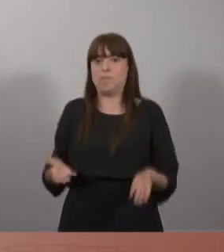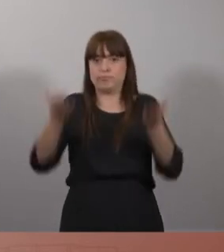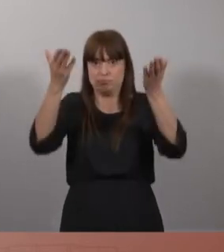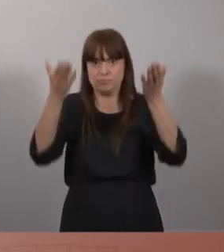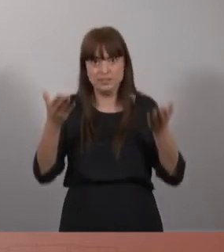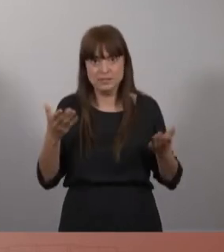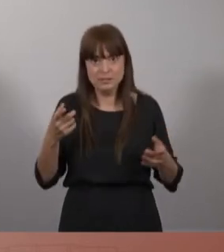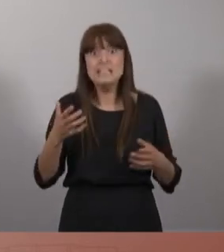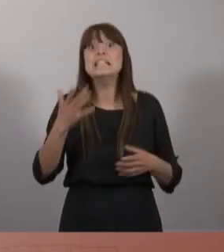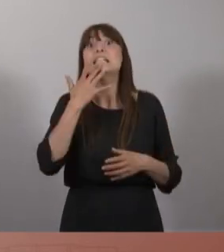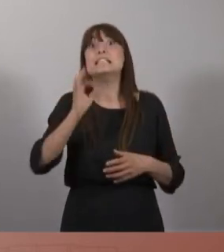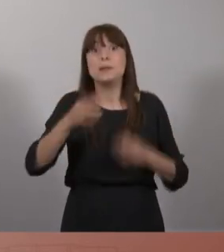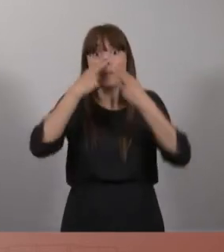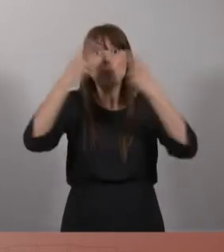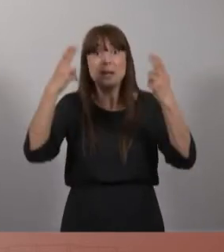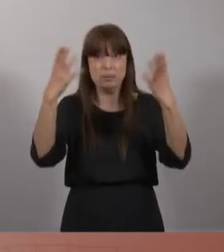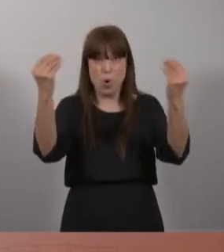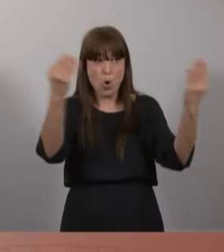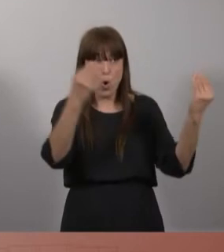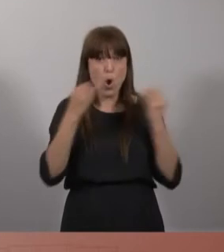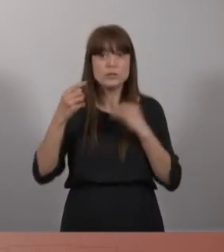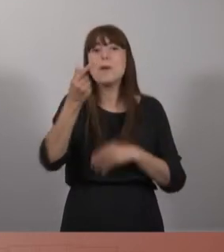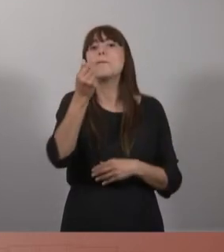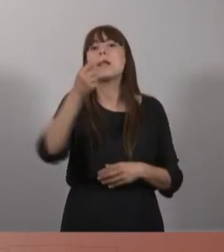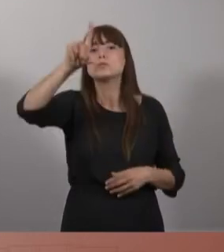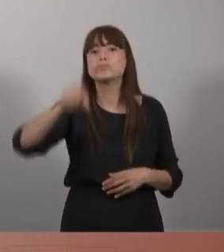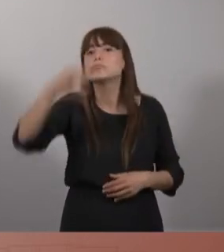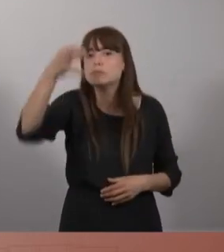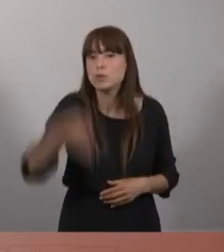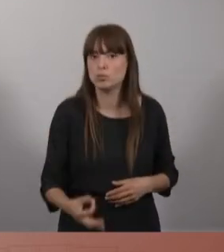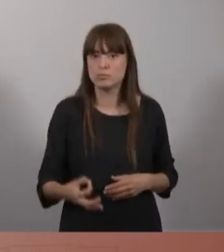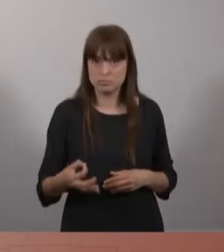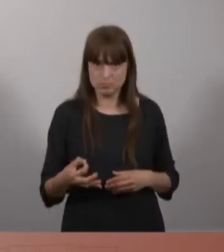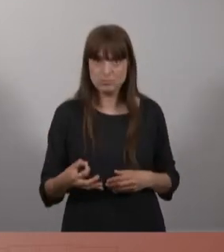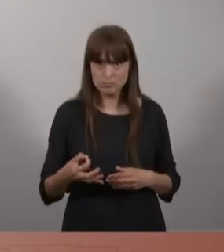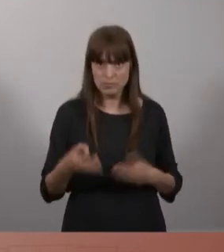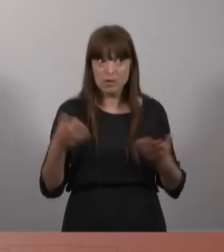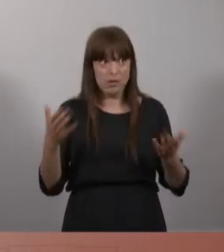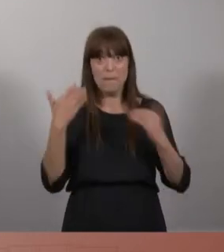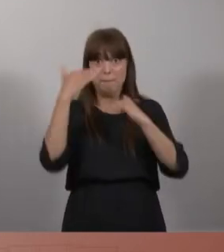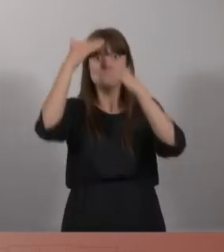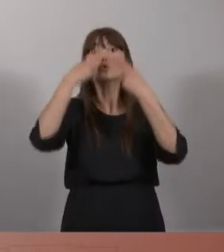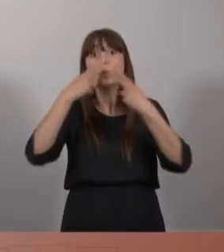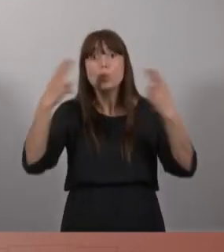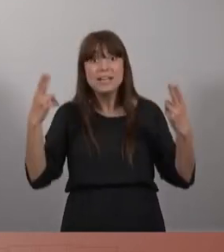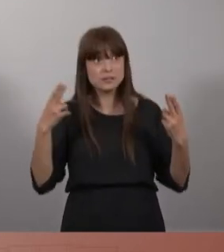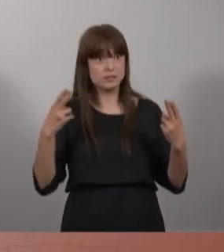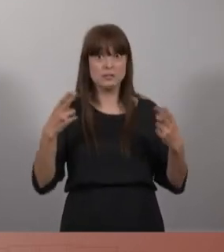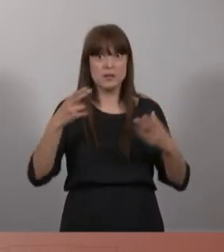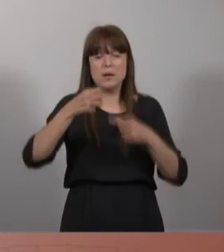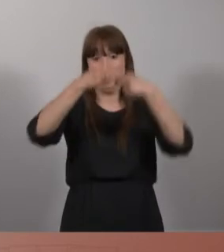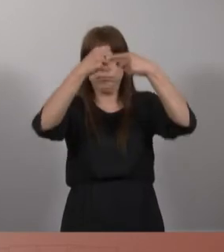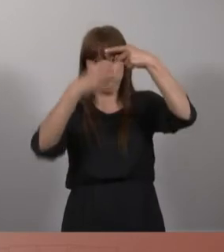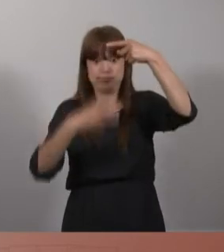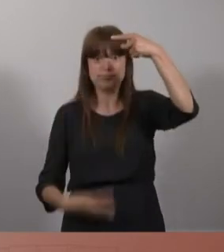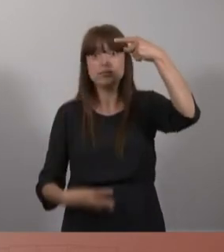preus. I, repeteixo, per fer aquest parc públic potent no cal que construïm més. El que